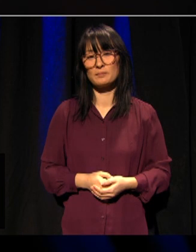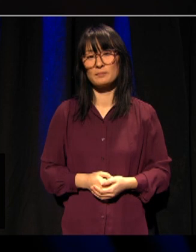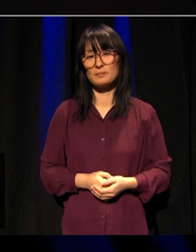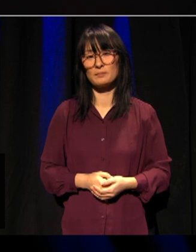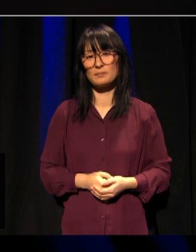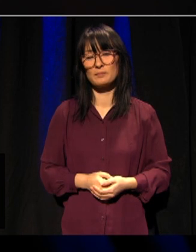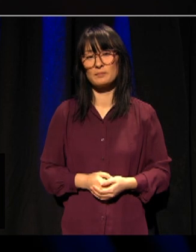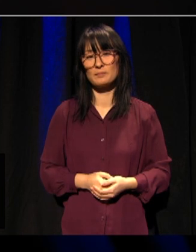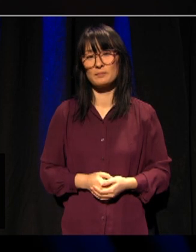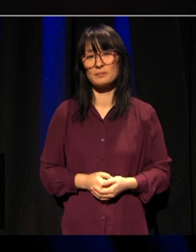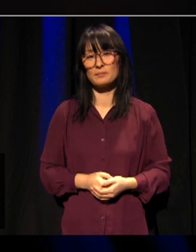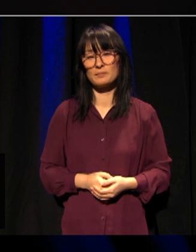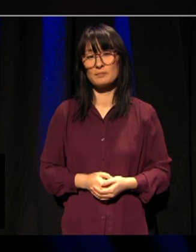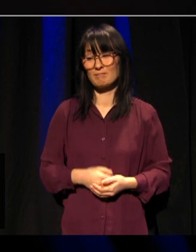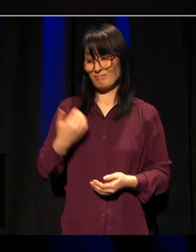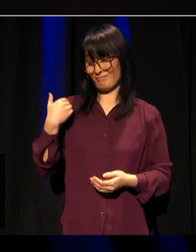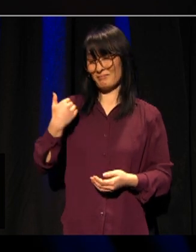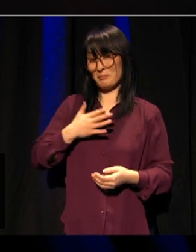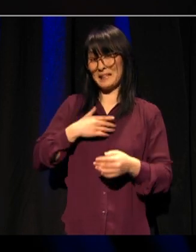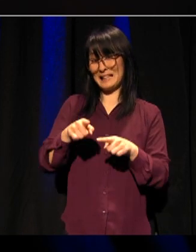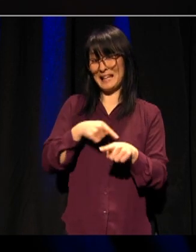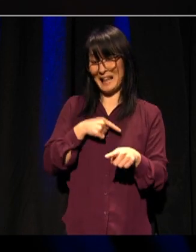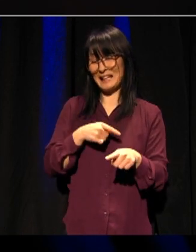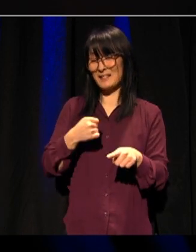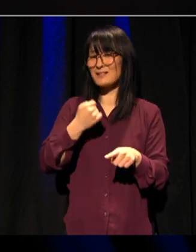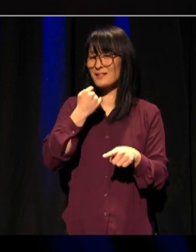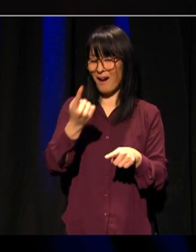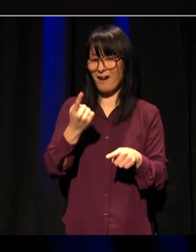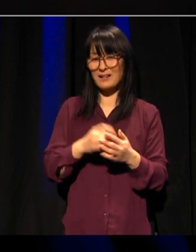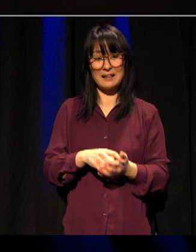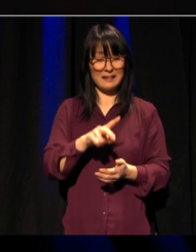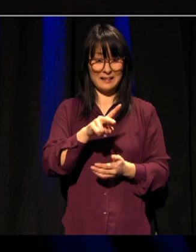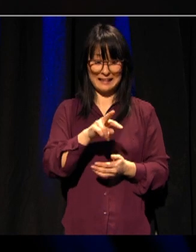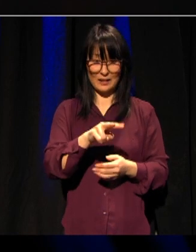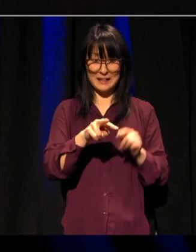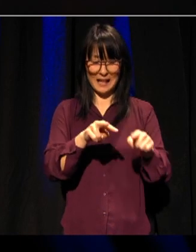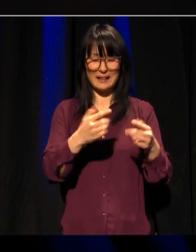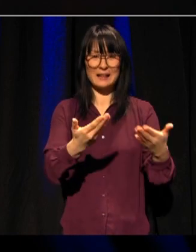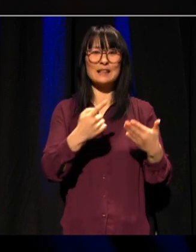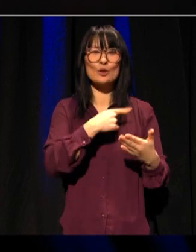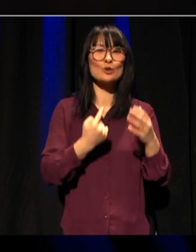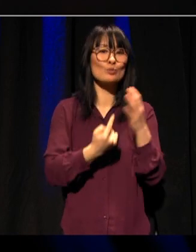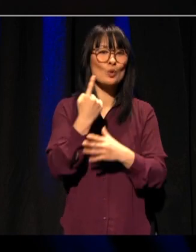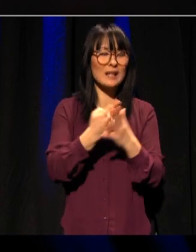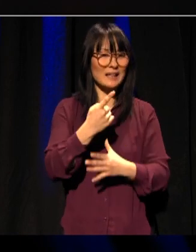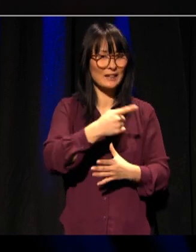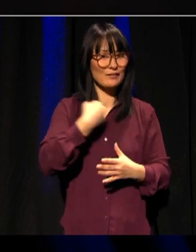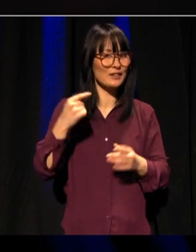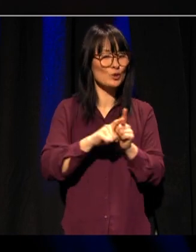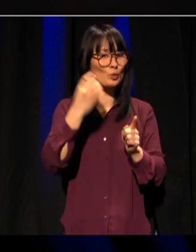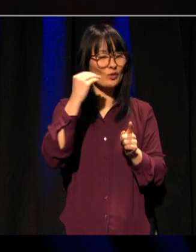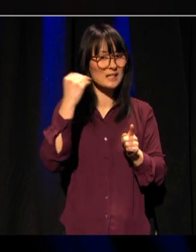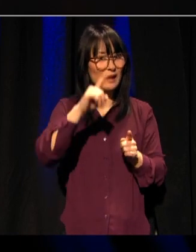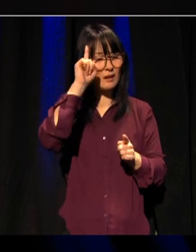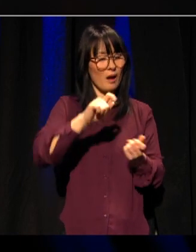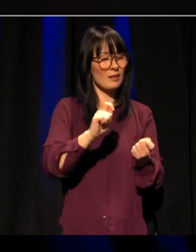Som jeg sa innledningsvis digitaliseringen gir oss og muligheten til å bli et smartere og